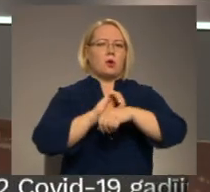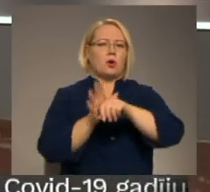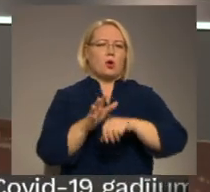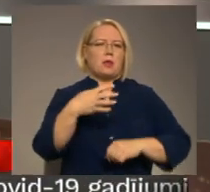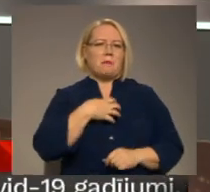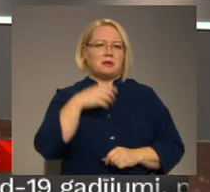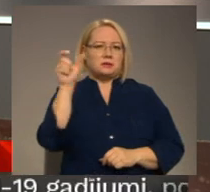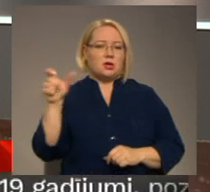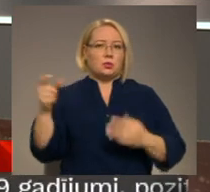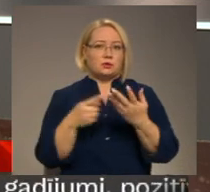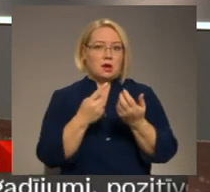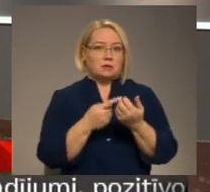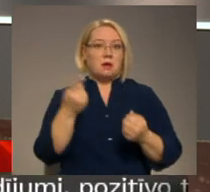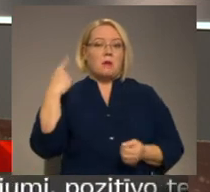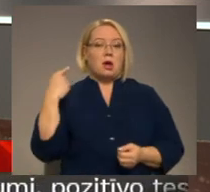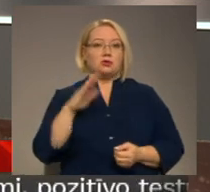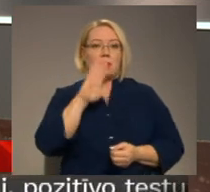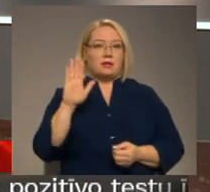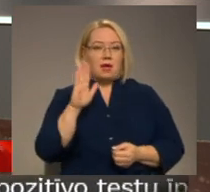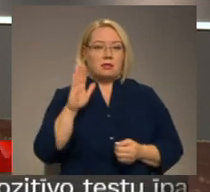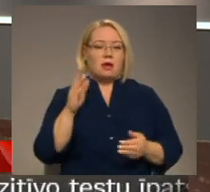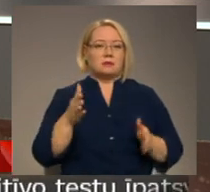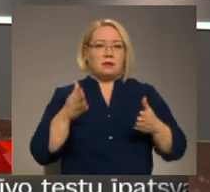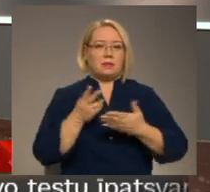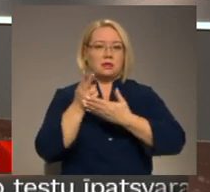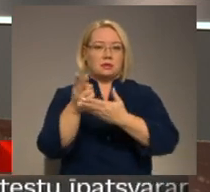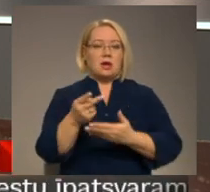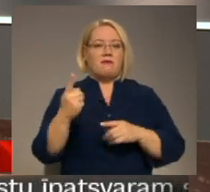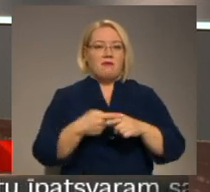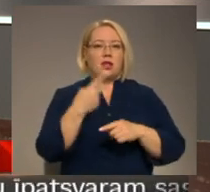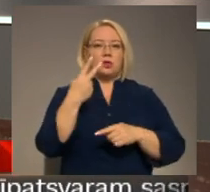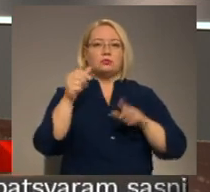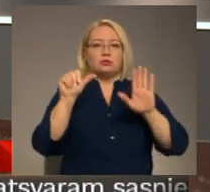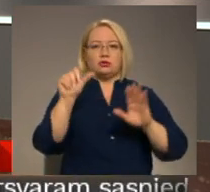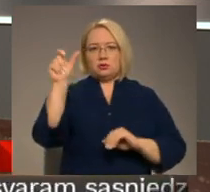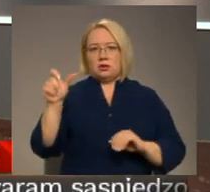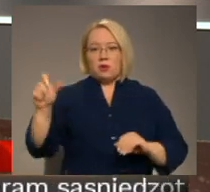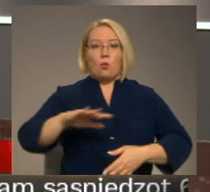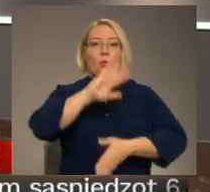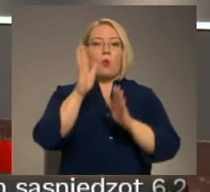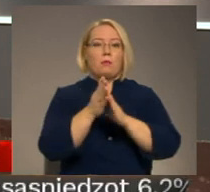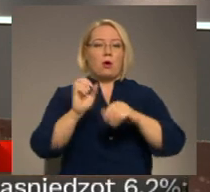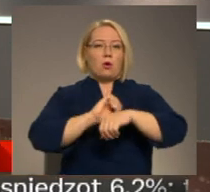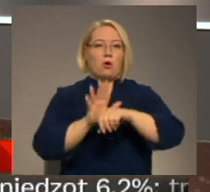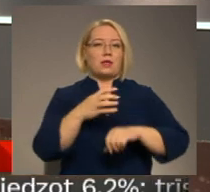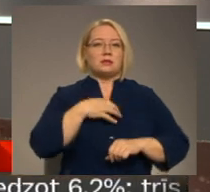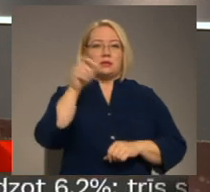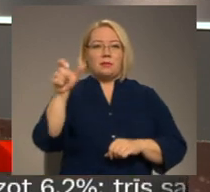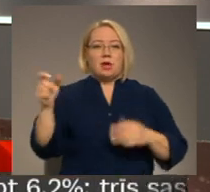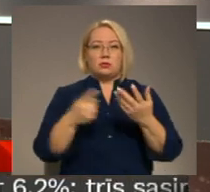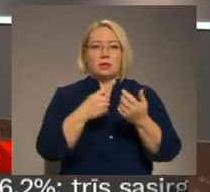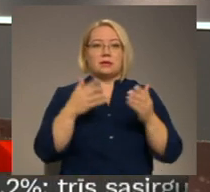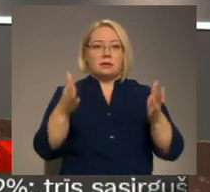-19 pacientu skaits. Pagājušajā dienaktī stacionēti vēl 26 cilvēki, un kopējais COVID slimnieku skaits